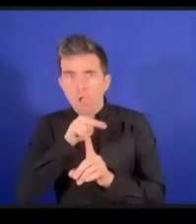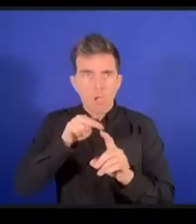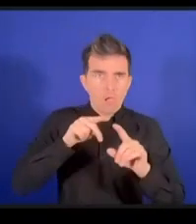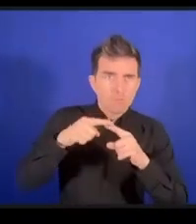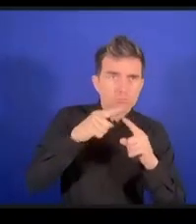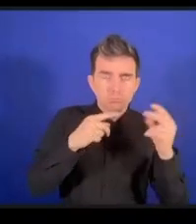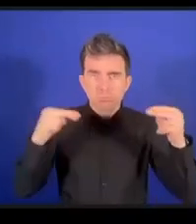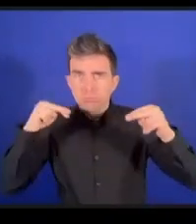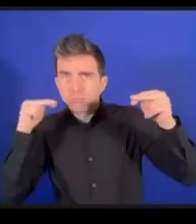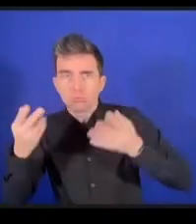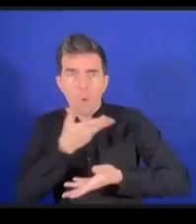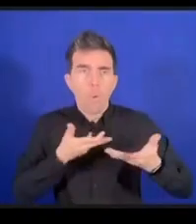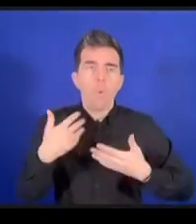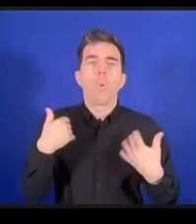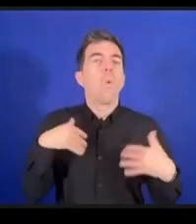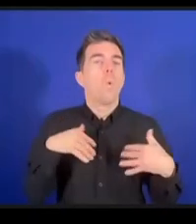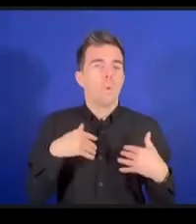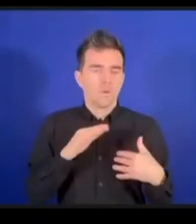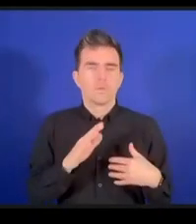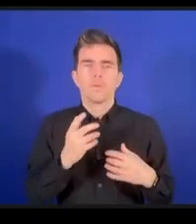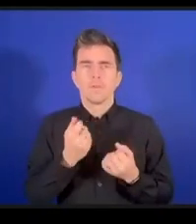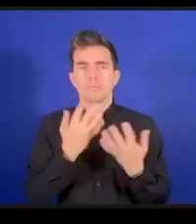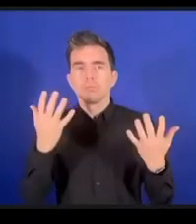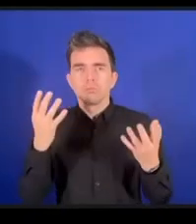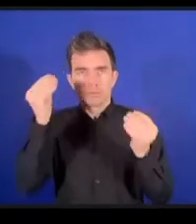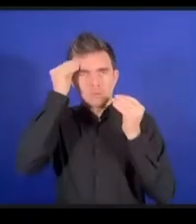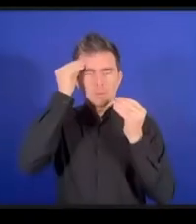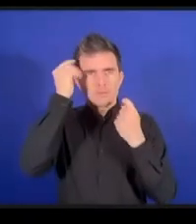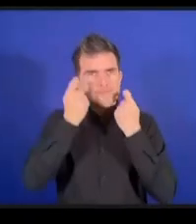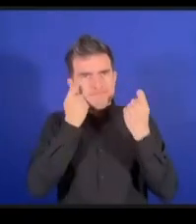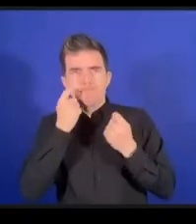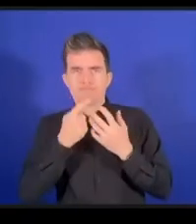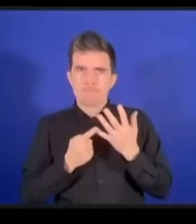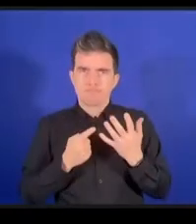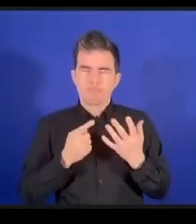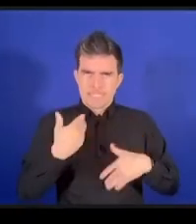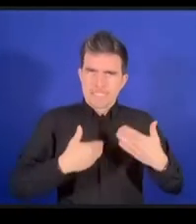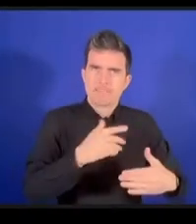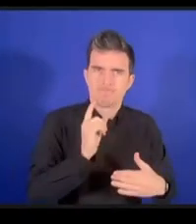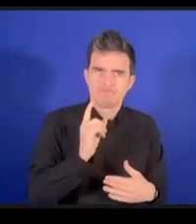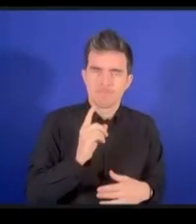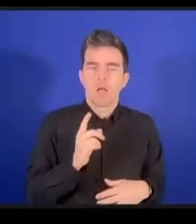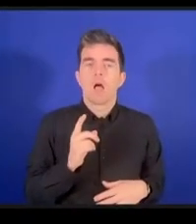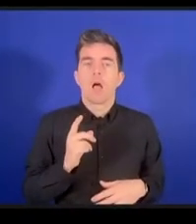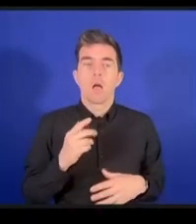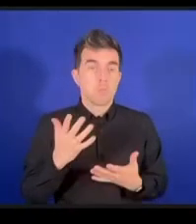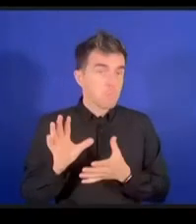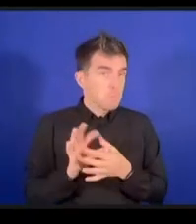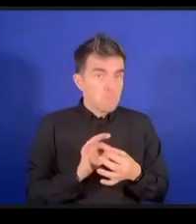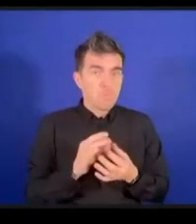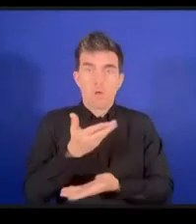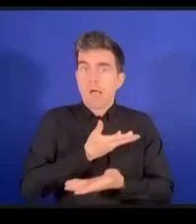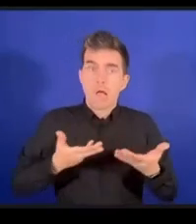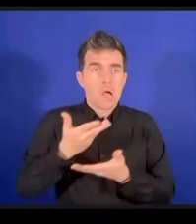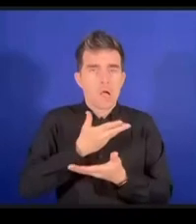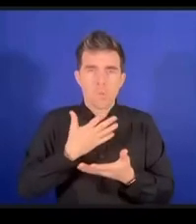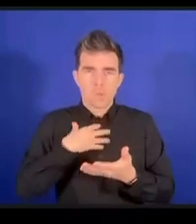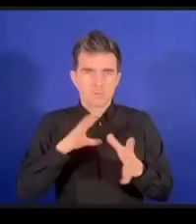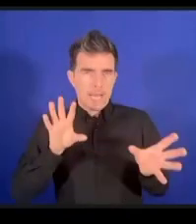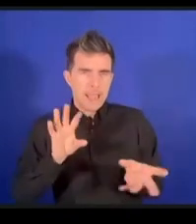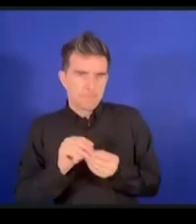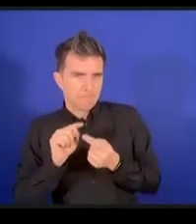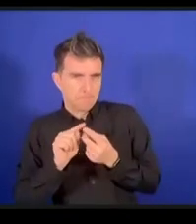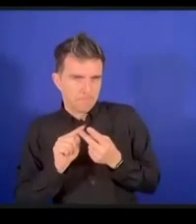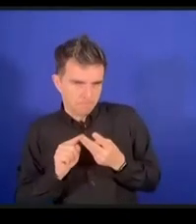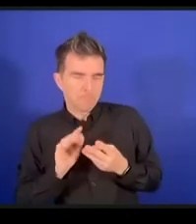これを何点かにまとめるのは非常に難しいんですけれども2点だけ申し上げますと私たちが求めるインターネット